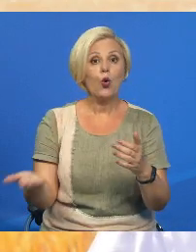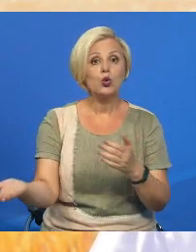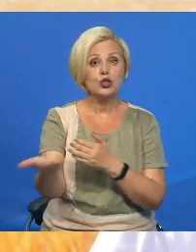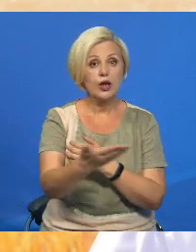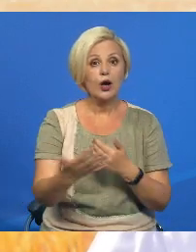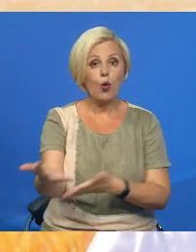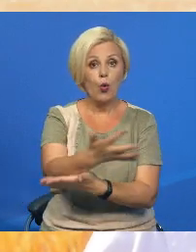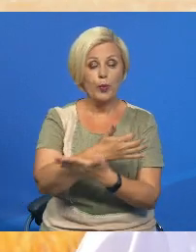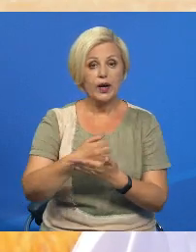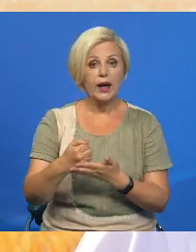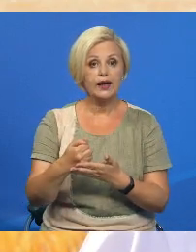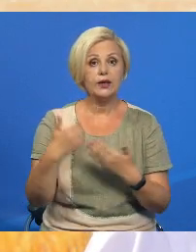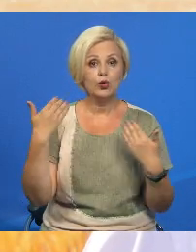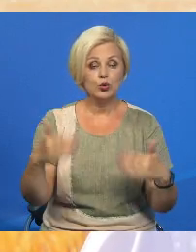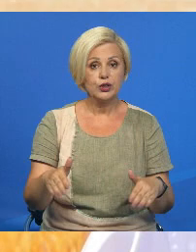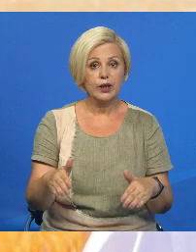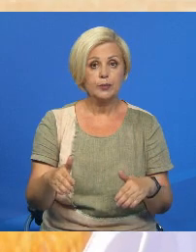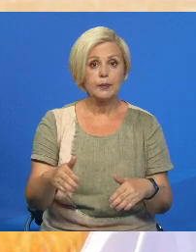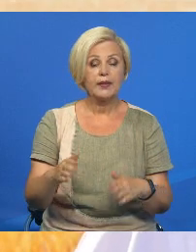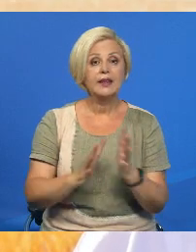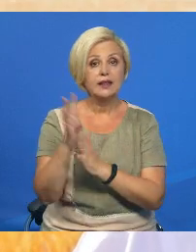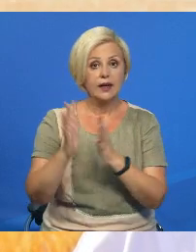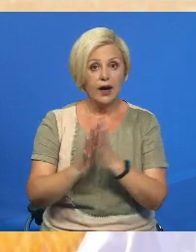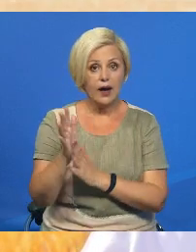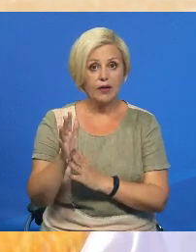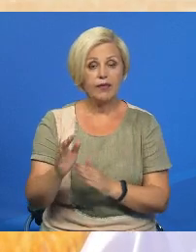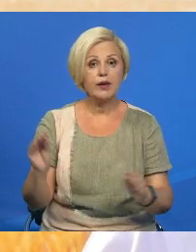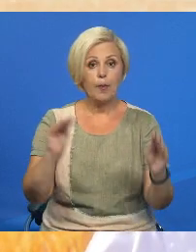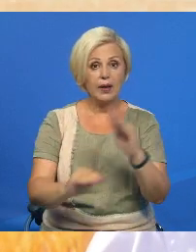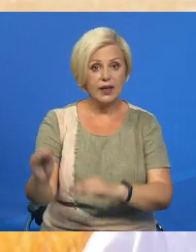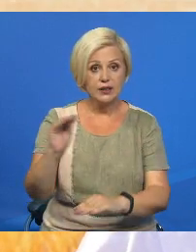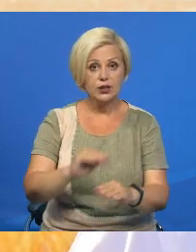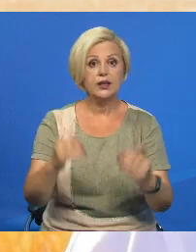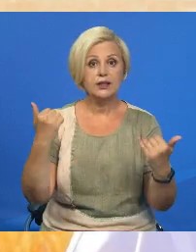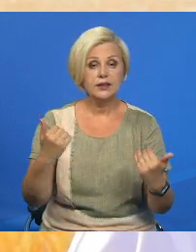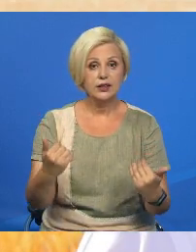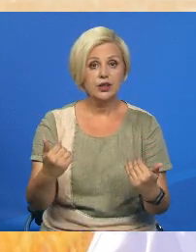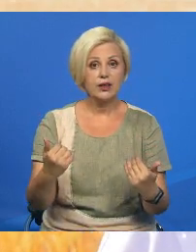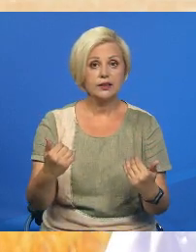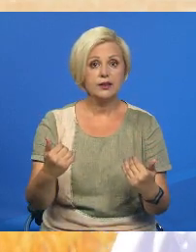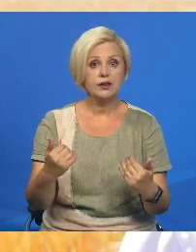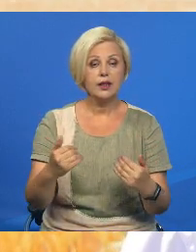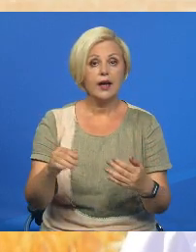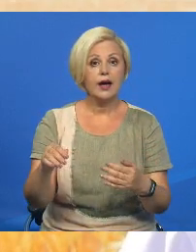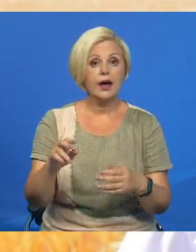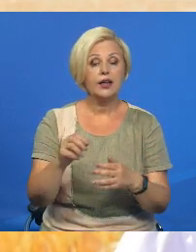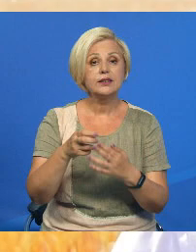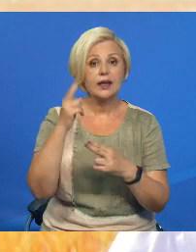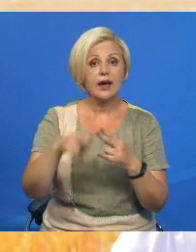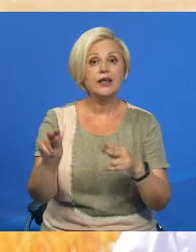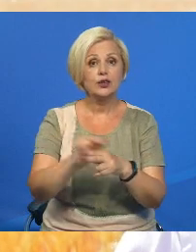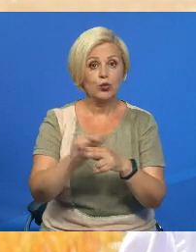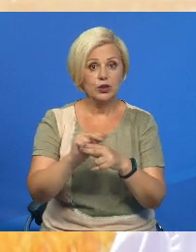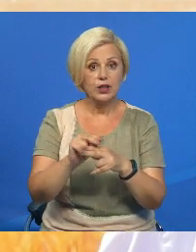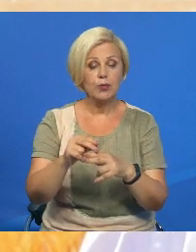травы, положили все ножи. Сейчас дошлифовывают ремонт техники